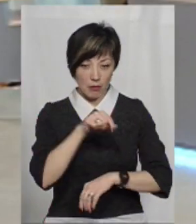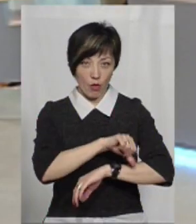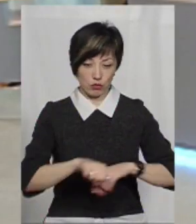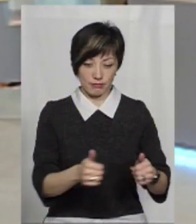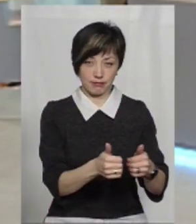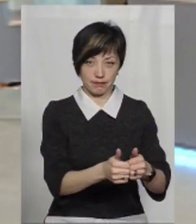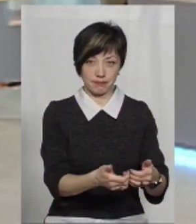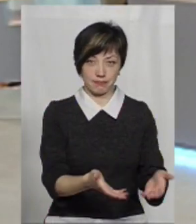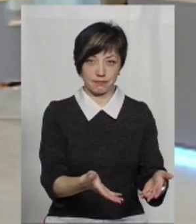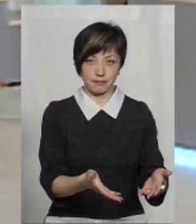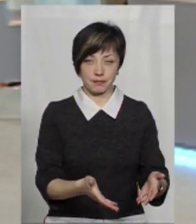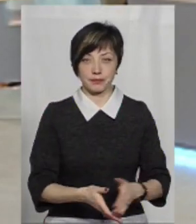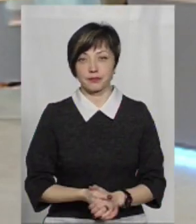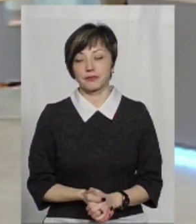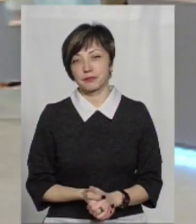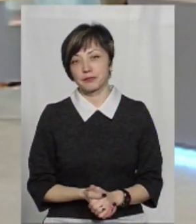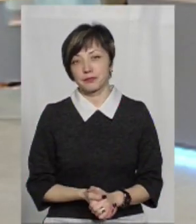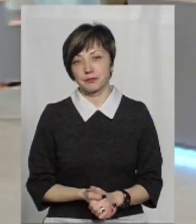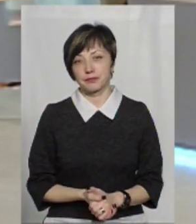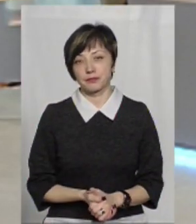там кордони? Так, там все-таки до кордону.